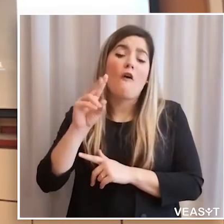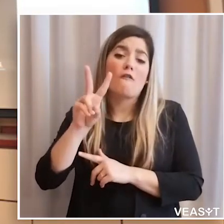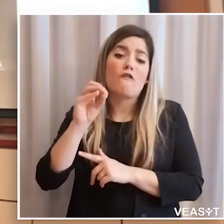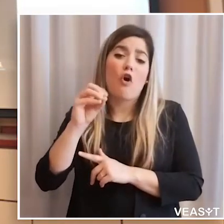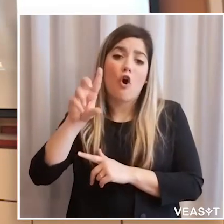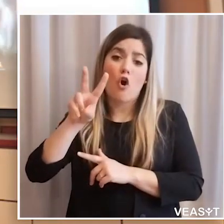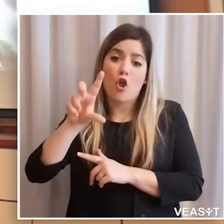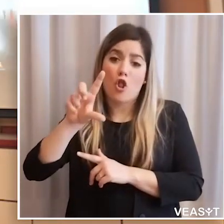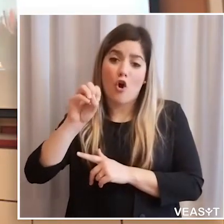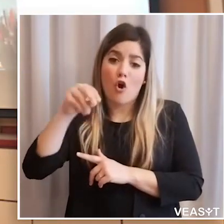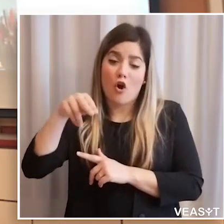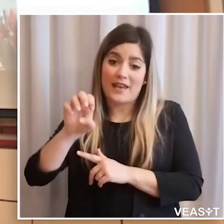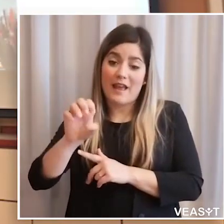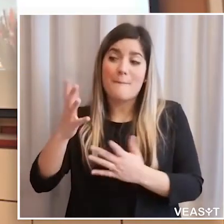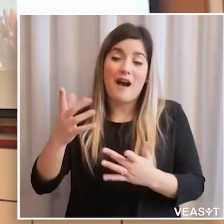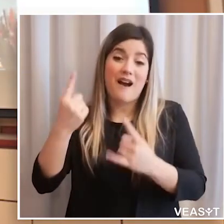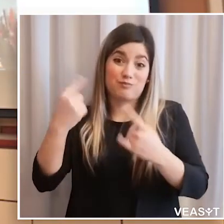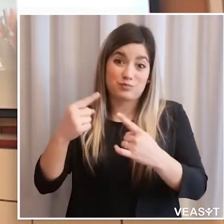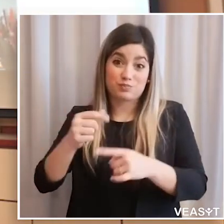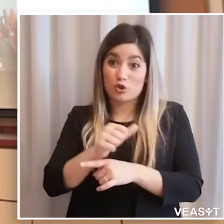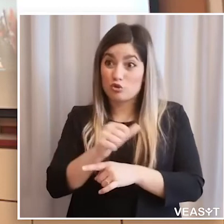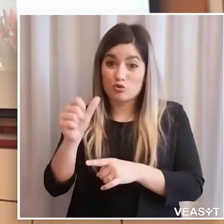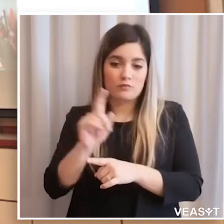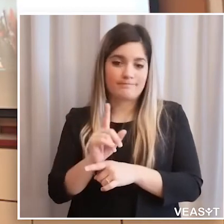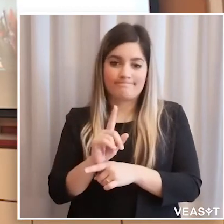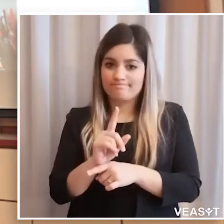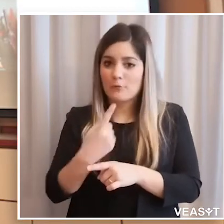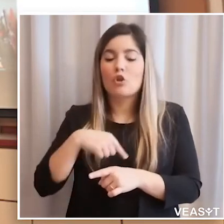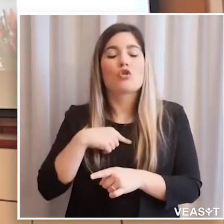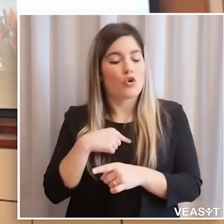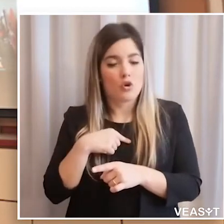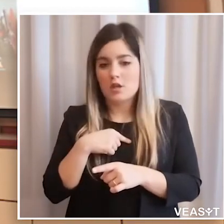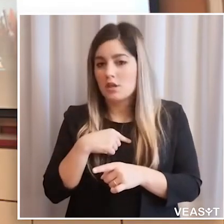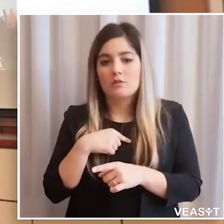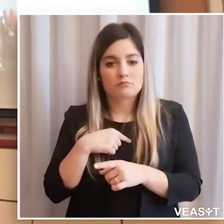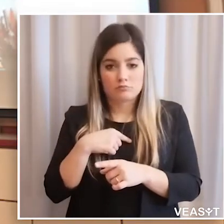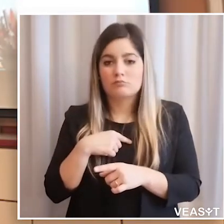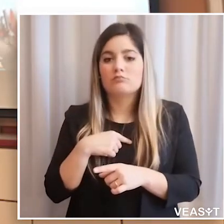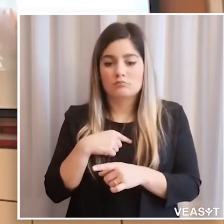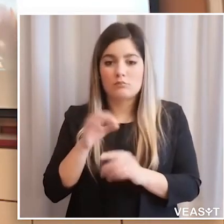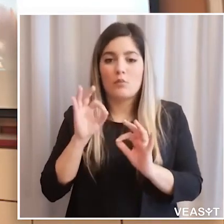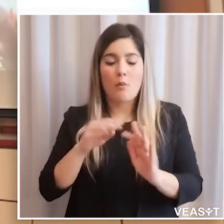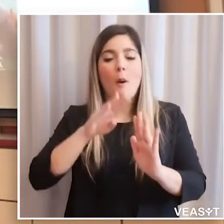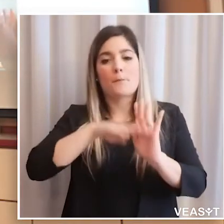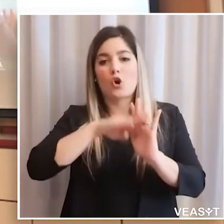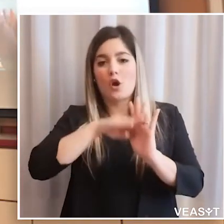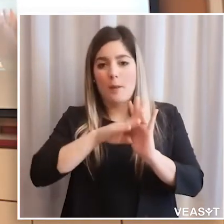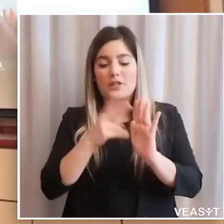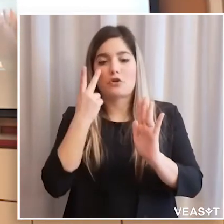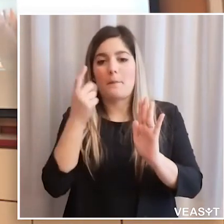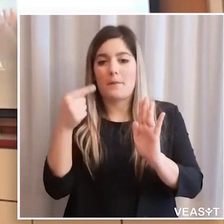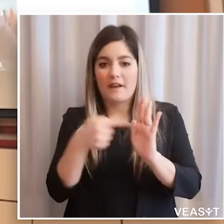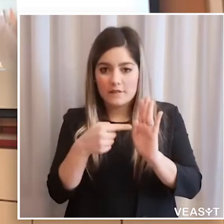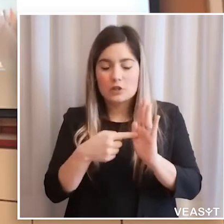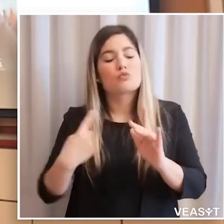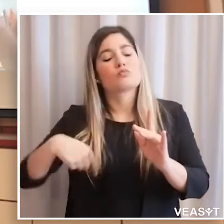Probabilmente basta, c'è il trasferimento da fare per quanto riguarda Bovolone. Sicuramente non saranno i soli, nel senso che non